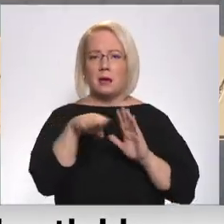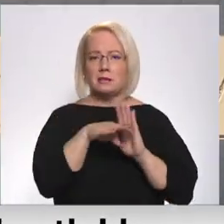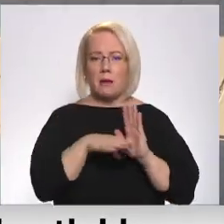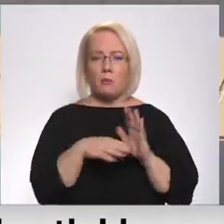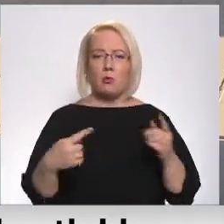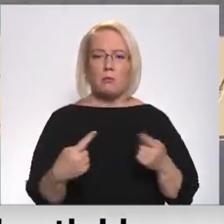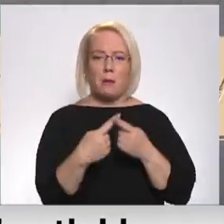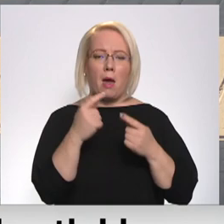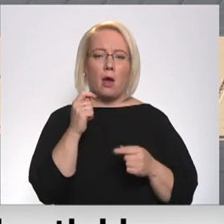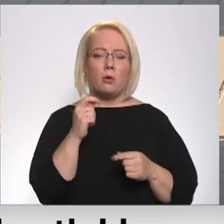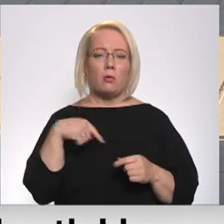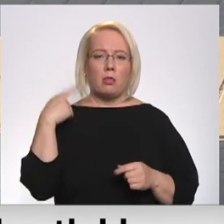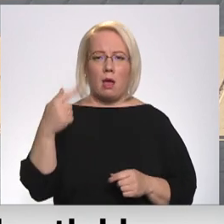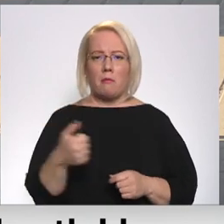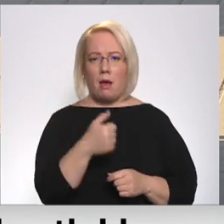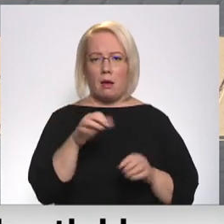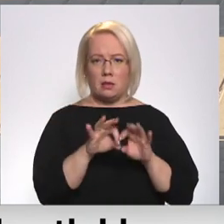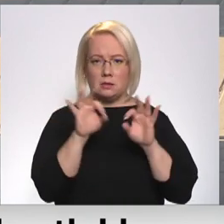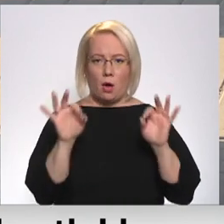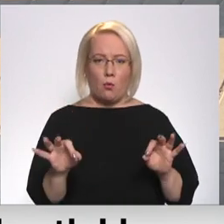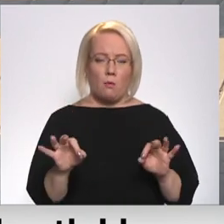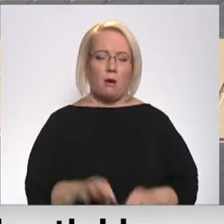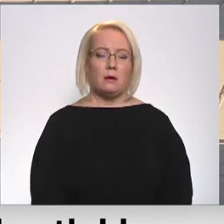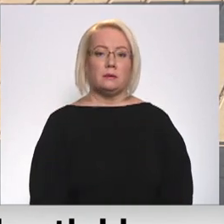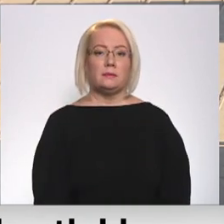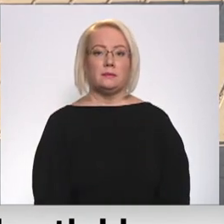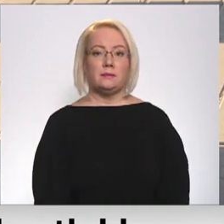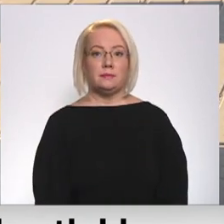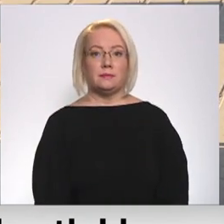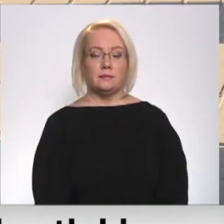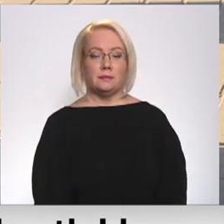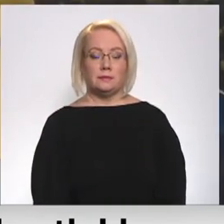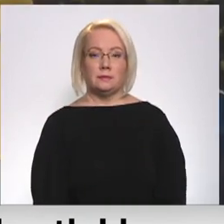no nākamā gada sākuma. Iļie Kozīns Ingus Graudiņš, Latvijas televīzija.